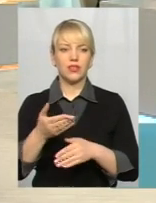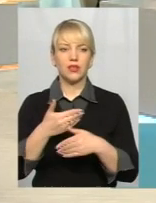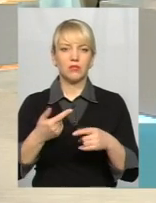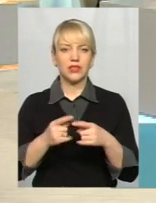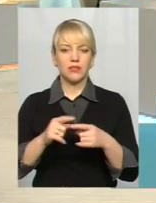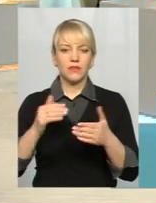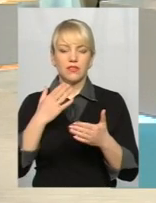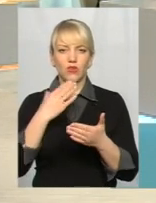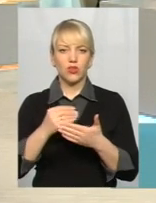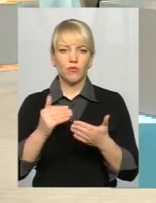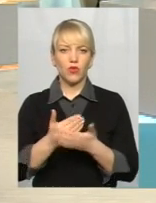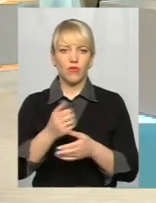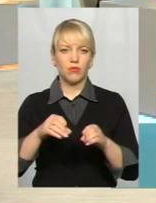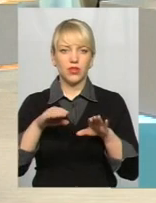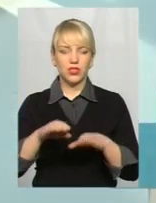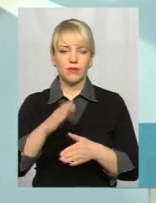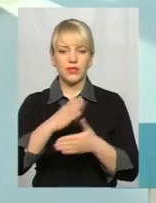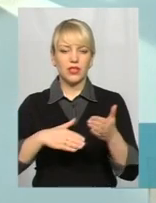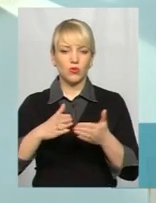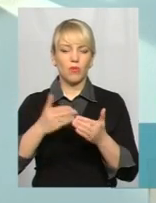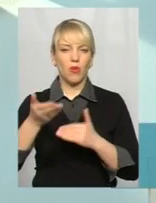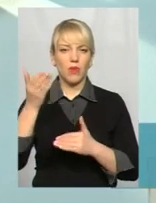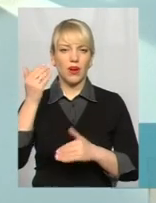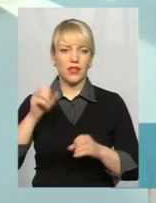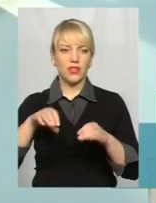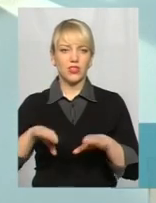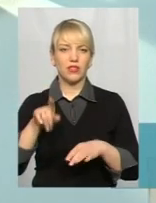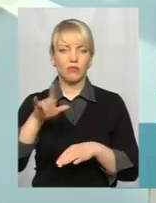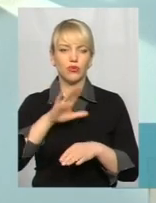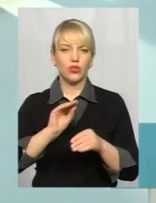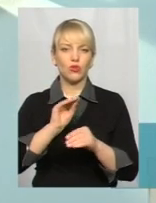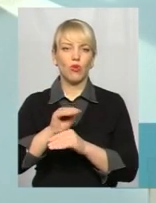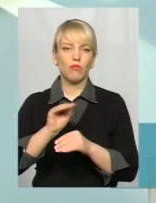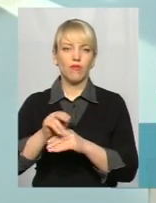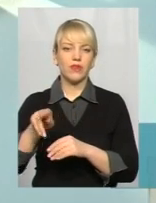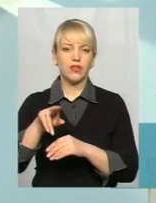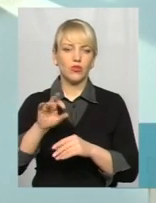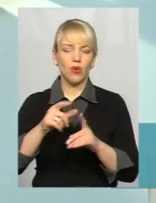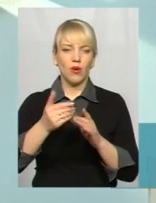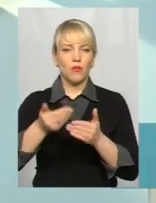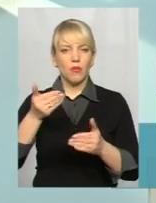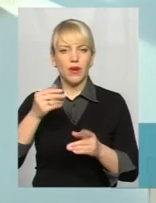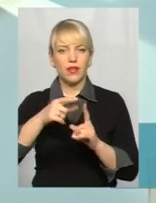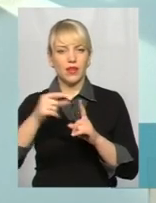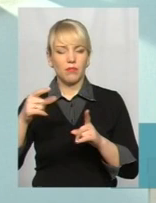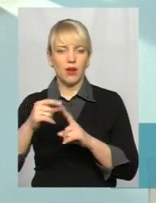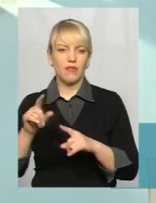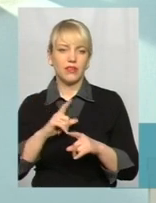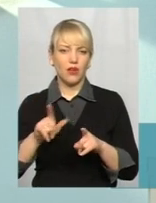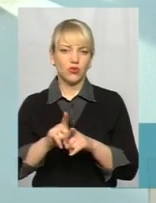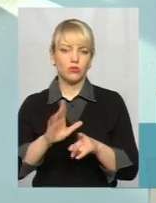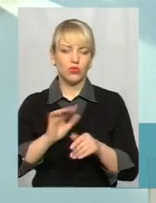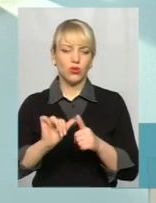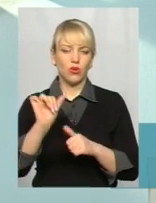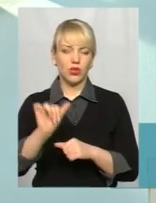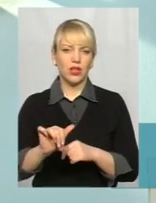своїм новим рішенням скасовуємо попередні рішення, тому що там були і доповнення до попередніх правил розміщення зовнішньої реклами, і були так само окремі рішення по